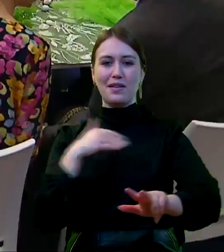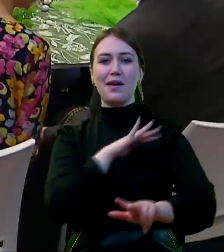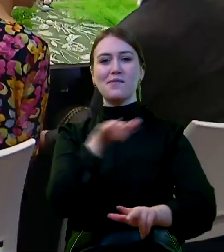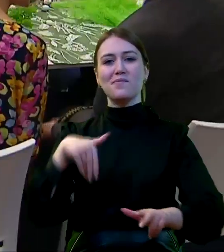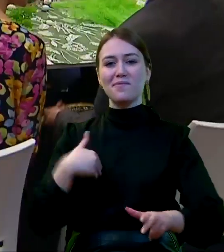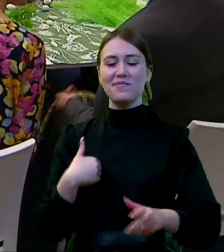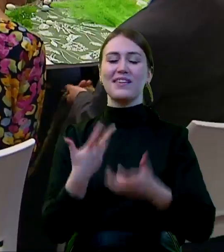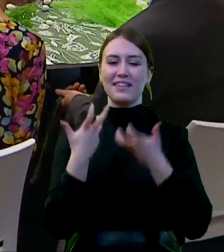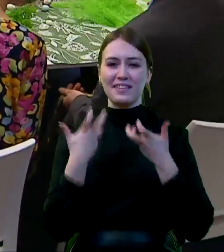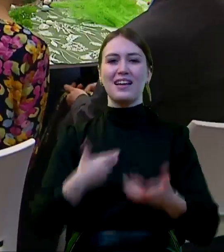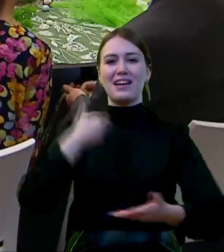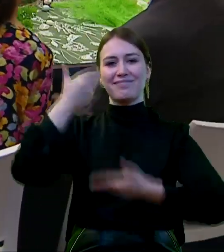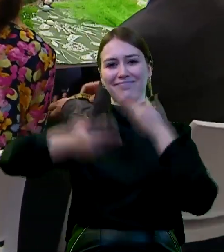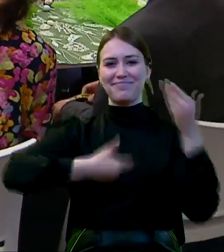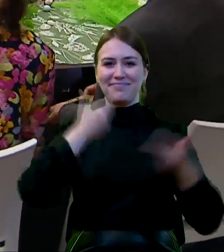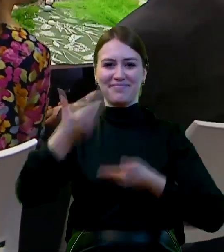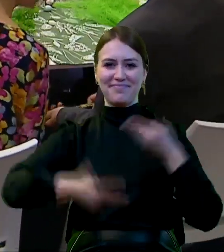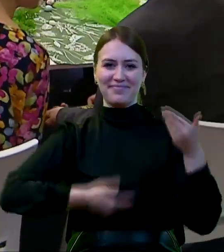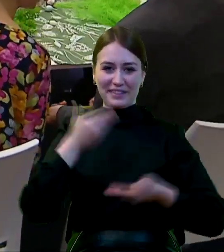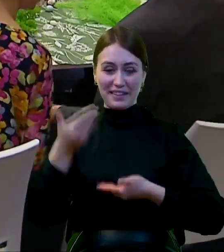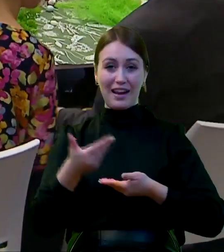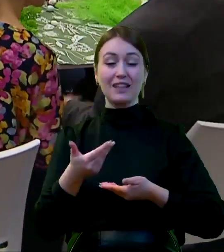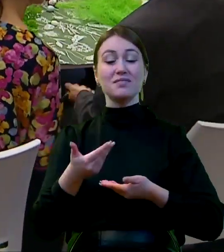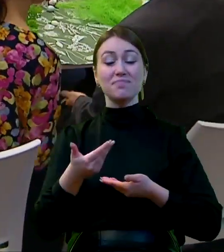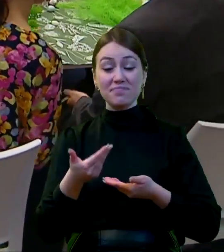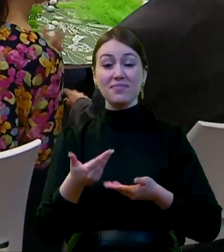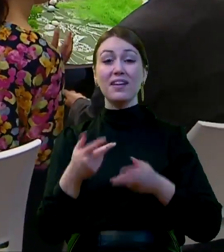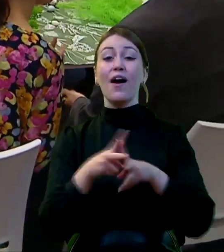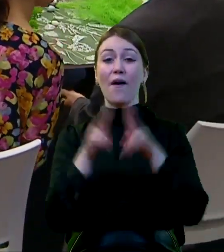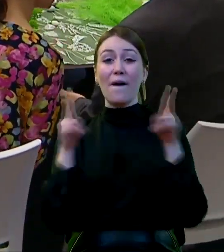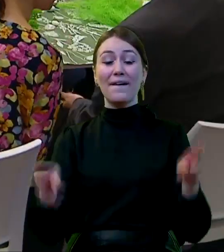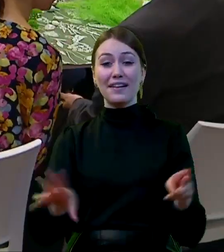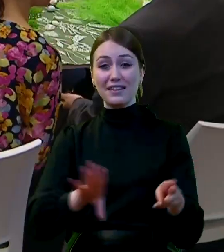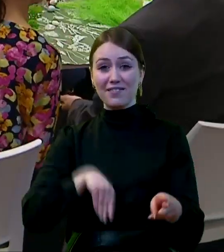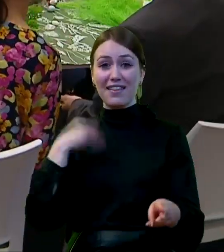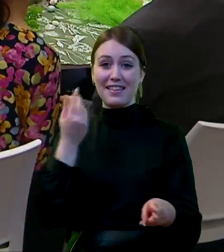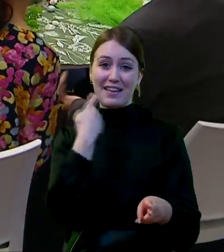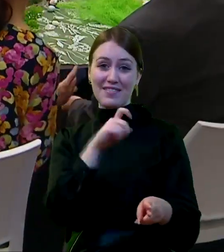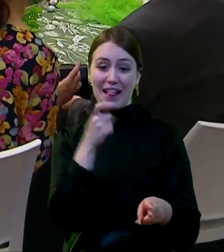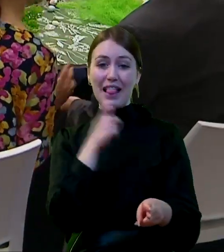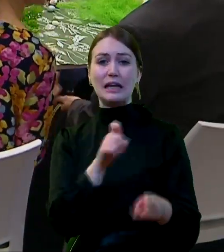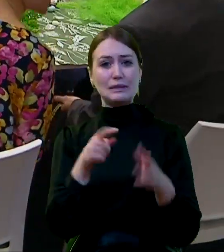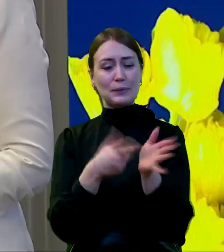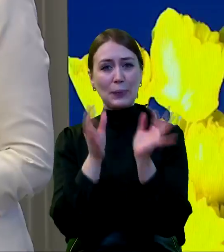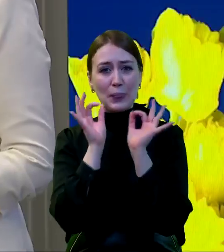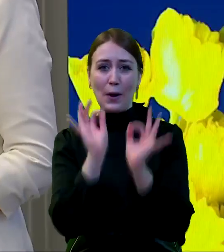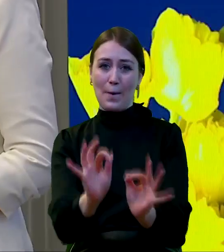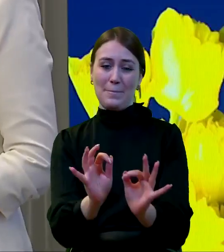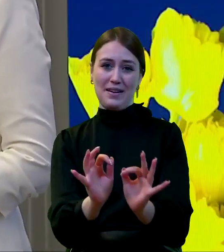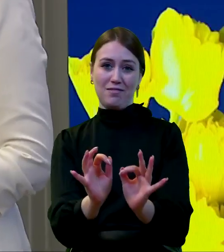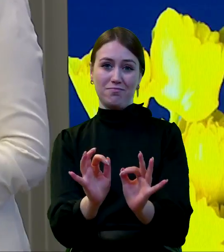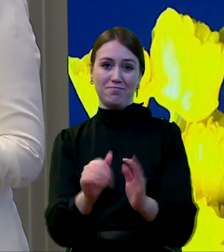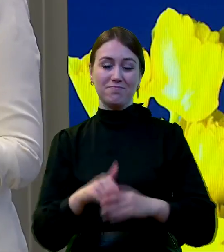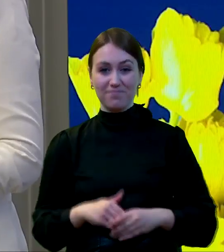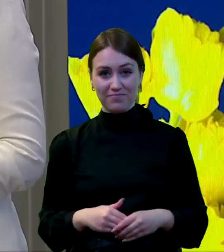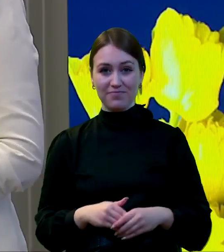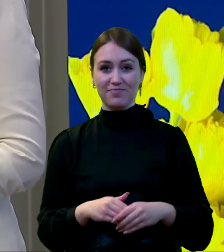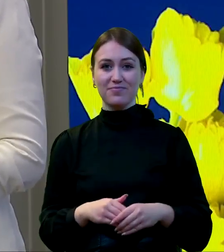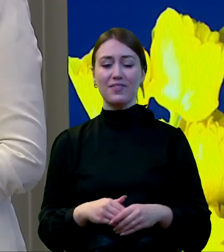złożymy jak najserdeczniejsze życzenia. Aby te święta wielkiej nocy były dobre, kiedy